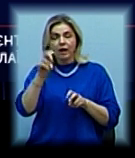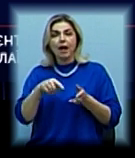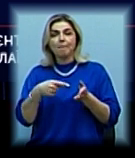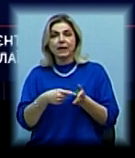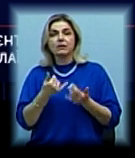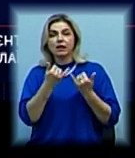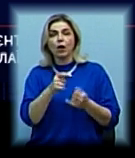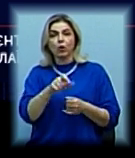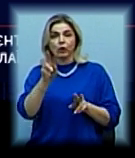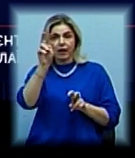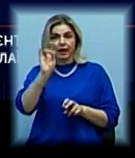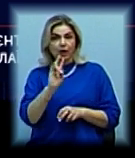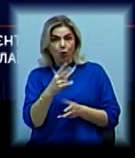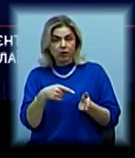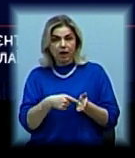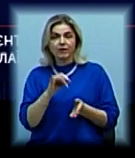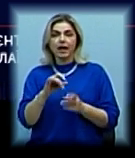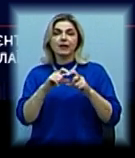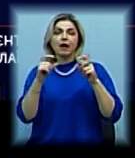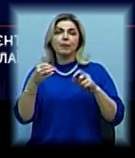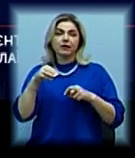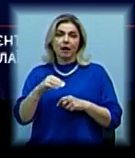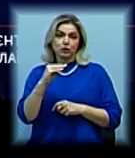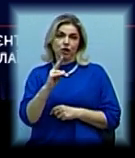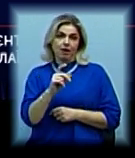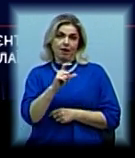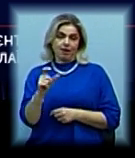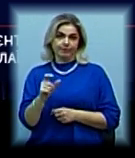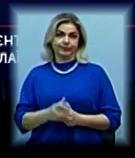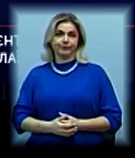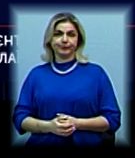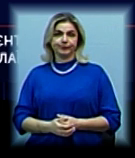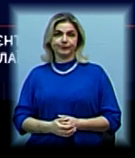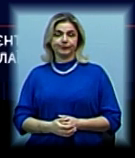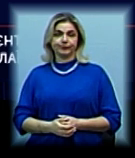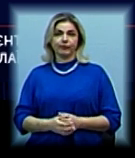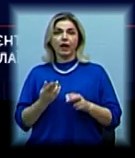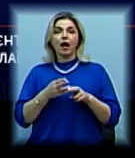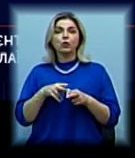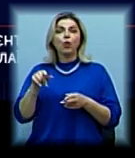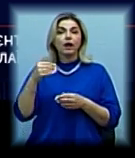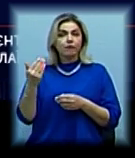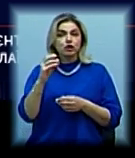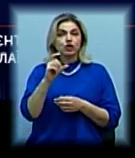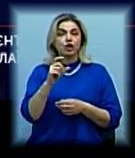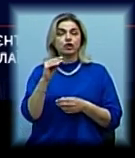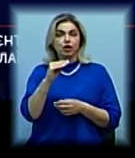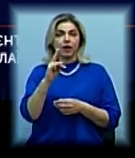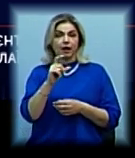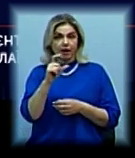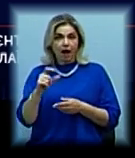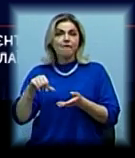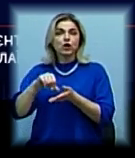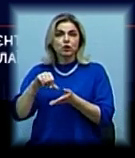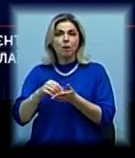людей Миколаїв та департаментом житлово-комунального господарства, який виступав від імені мешканців.